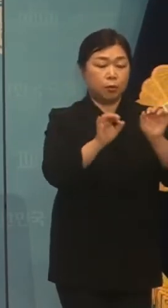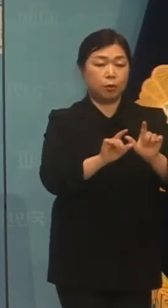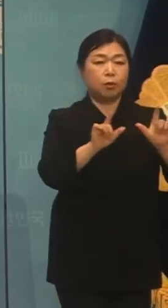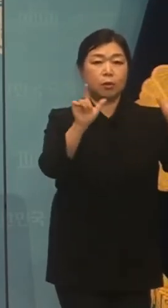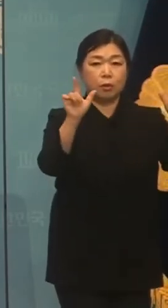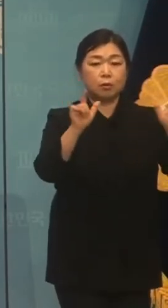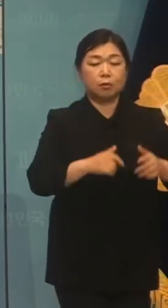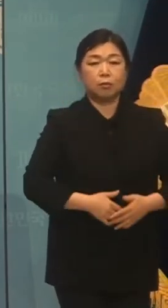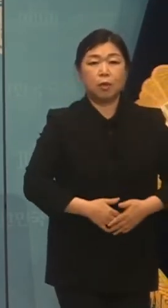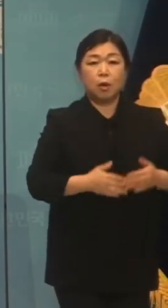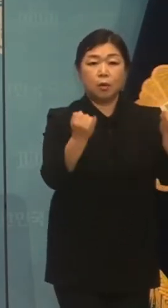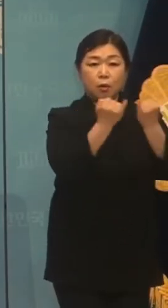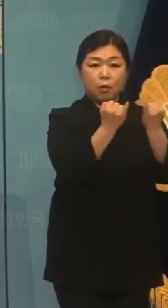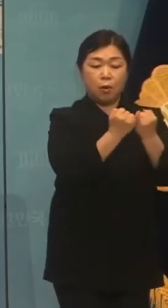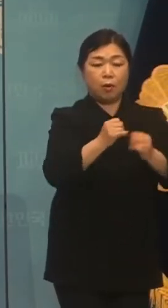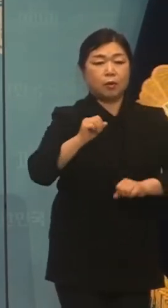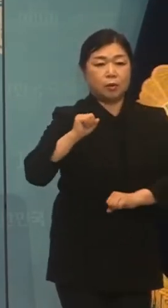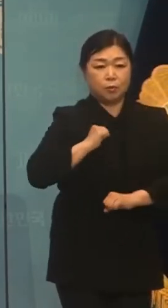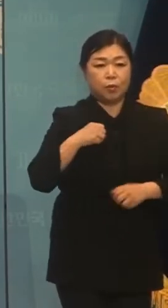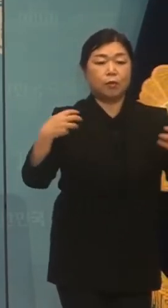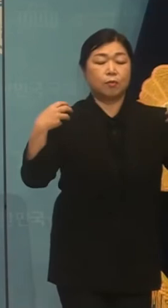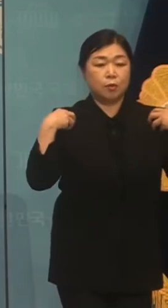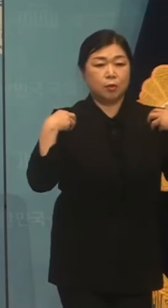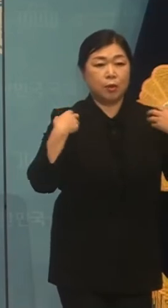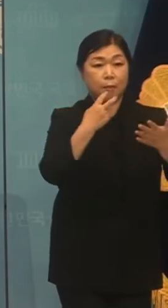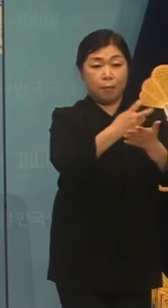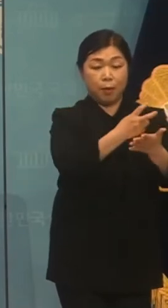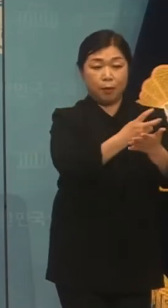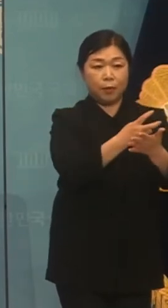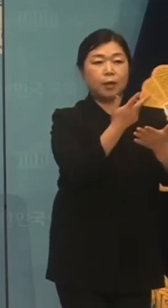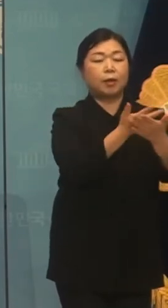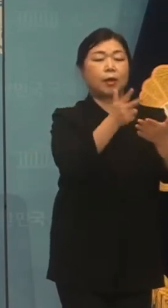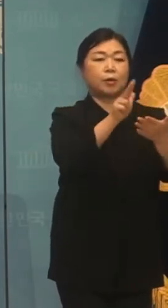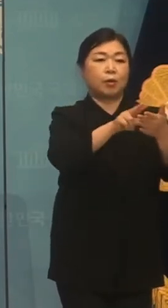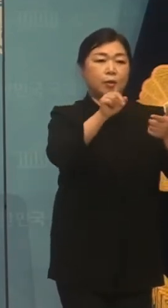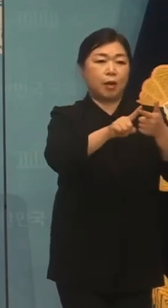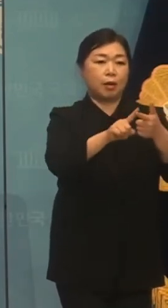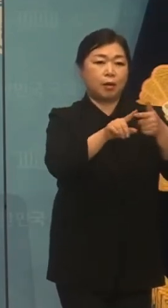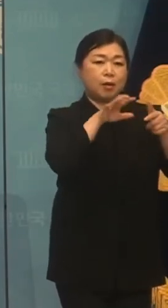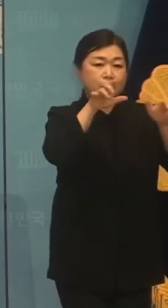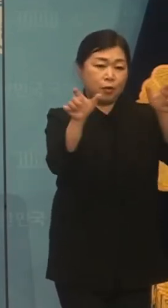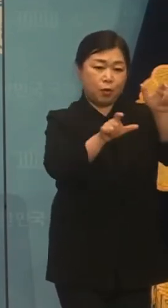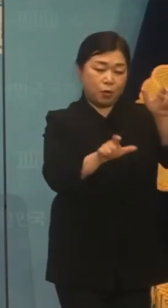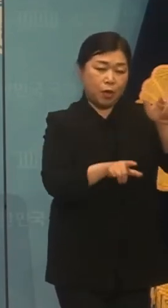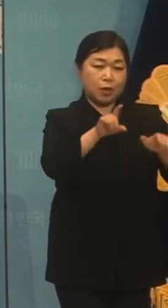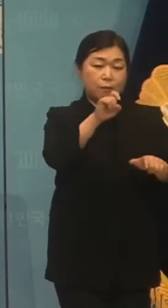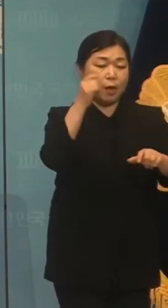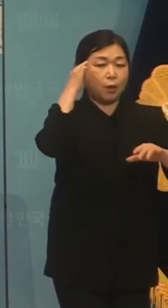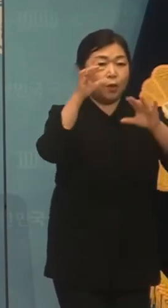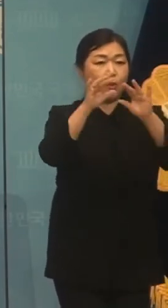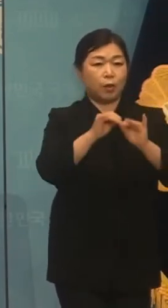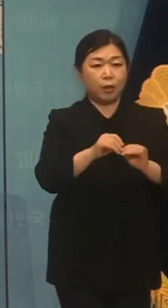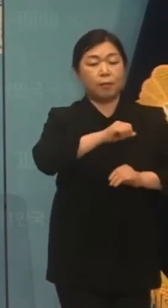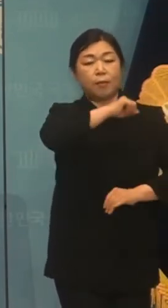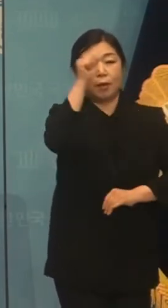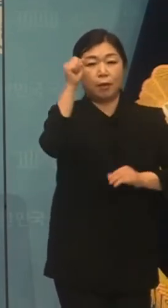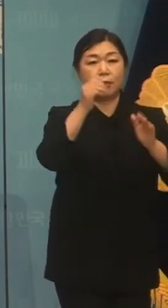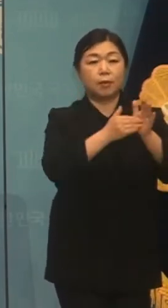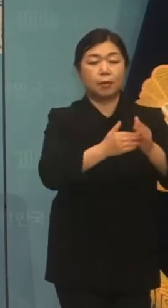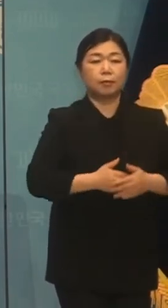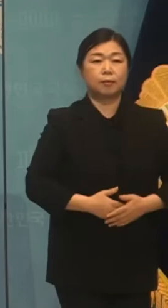여성의 후 군복무에만한 병역법 개정에 관한 청원이 국민 10만 명의 동의로 승립되었습니다.